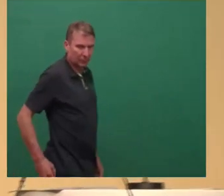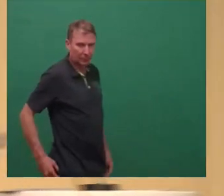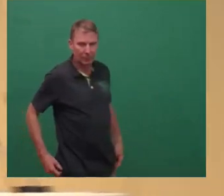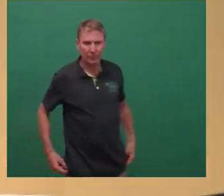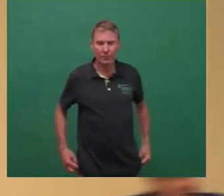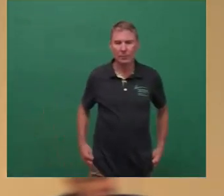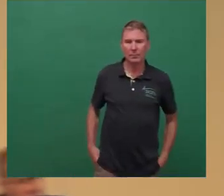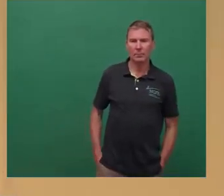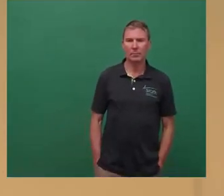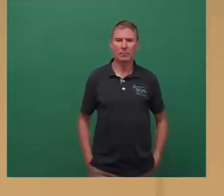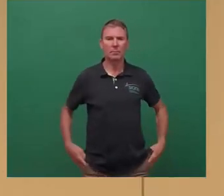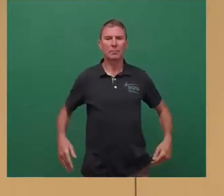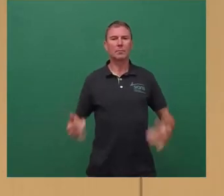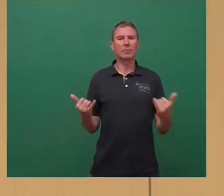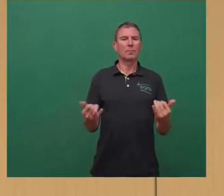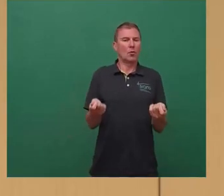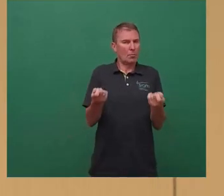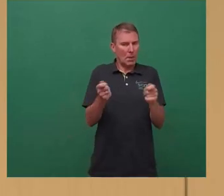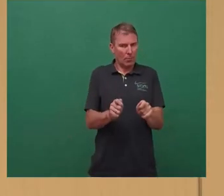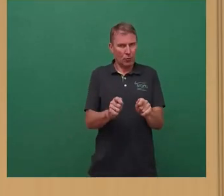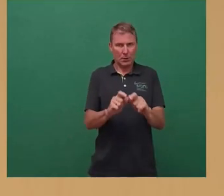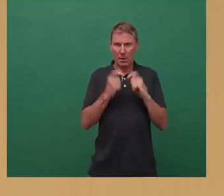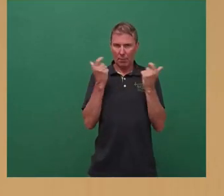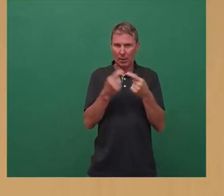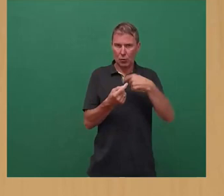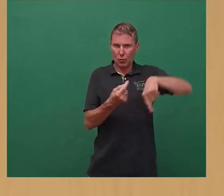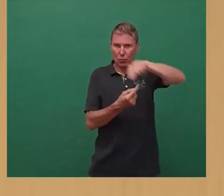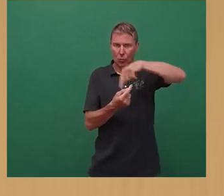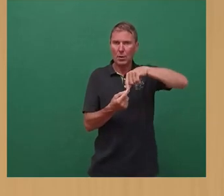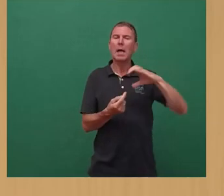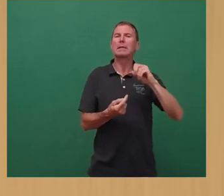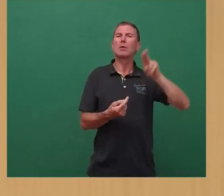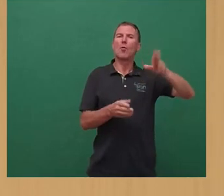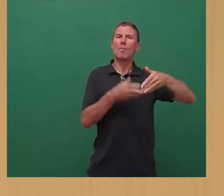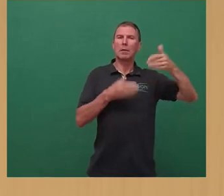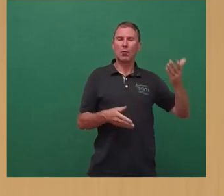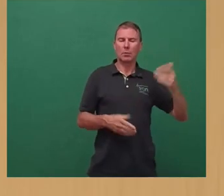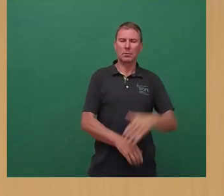So, und zum Abschluss der Fraktionsrunde für die CDU-Fraktion, Herr Böhm.